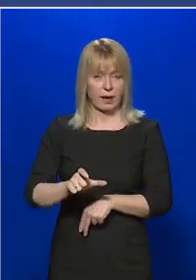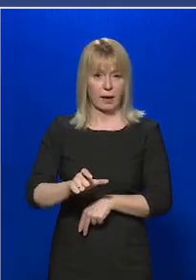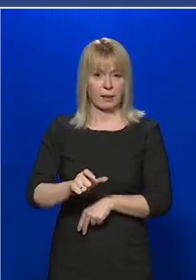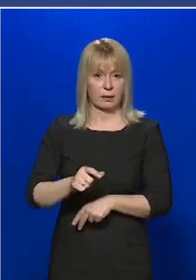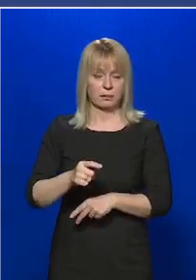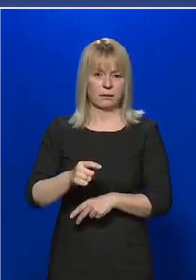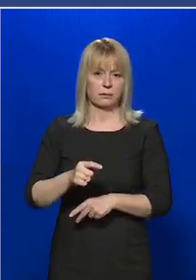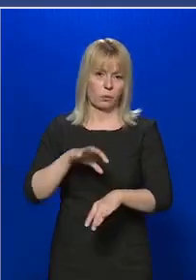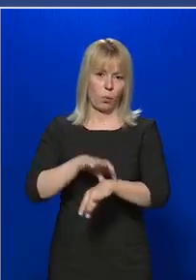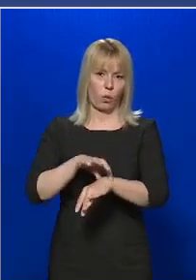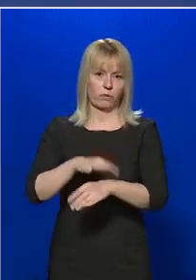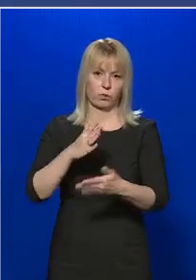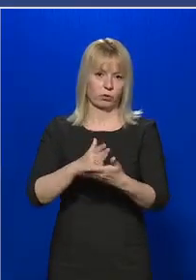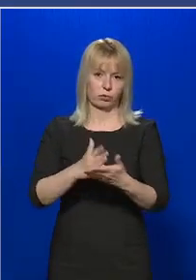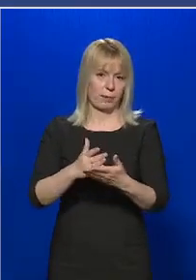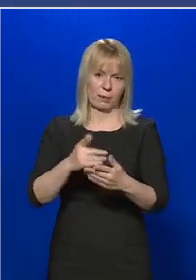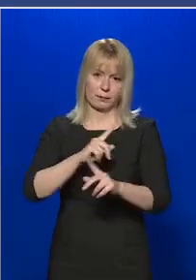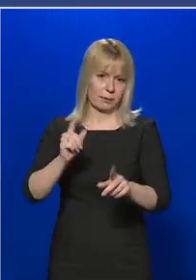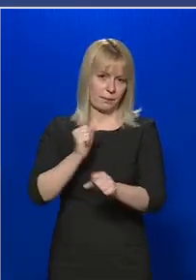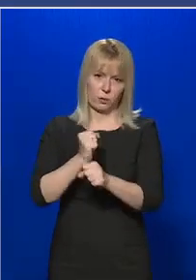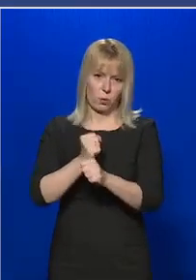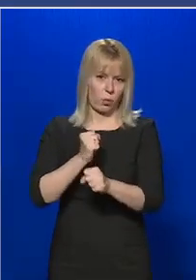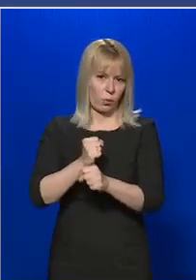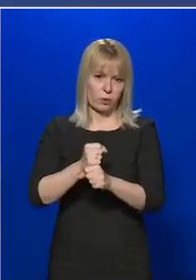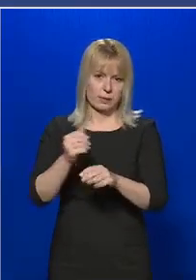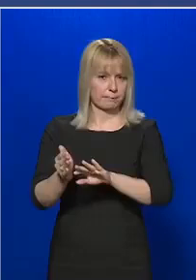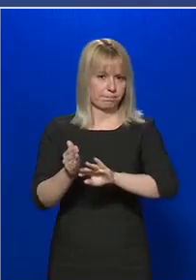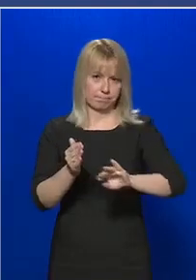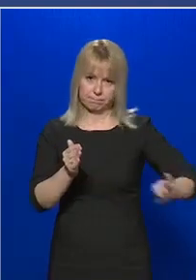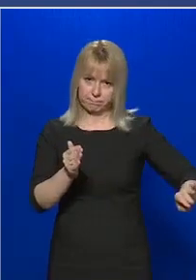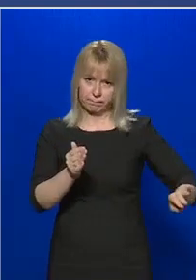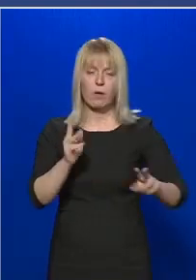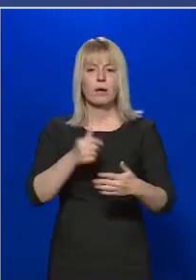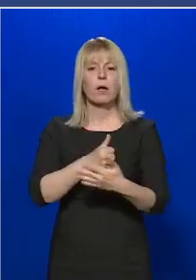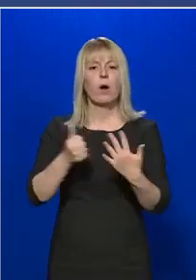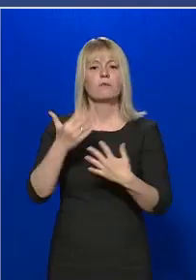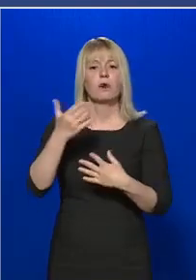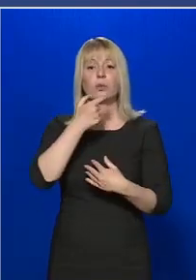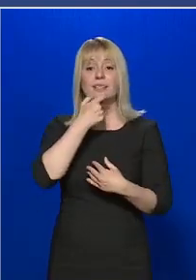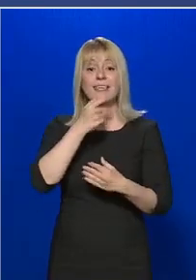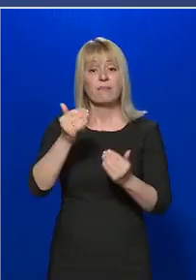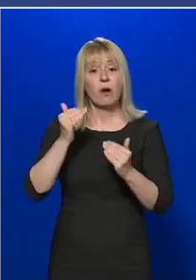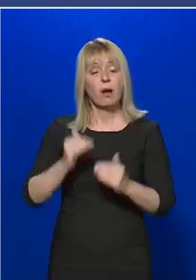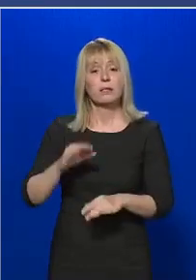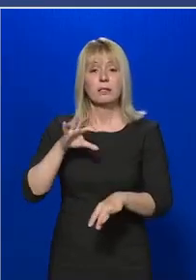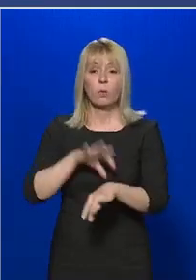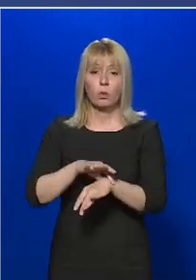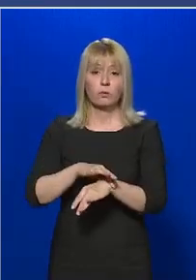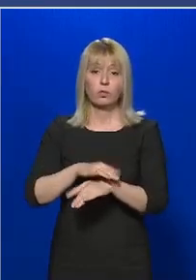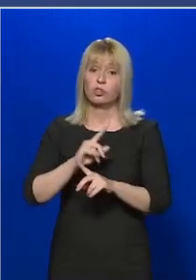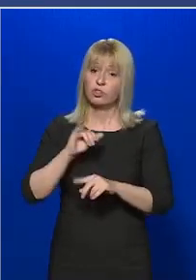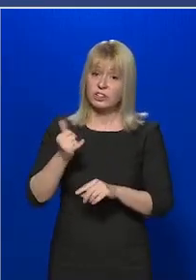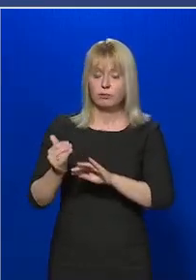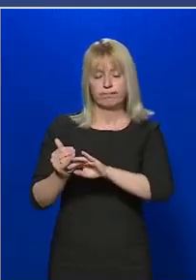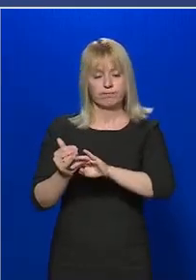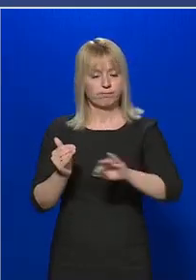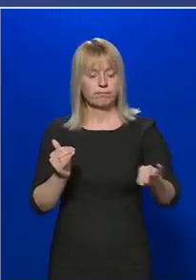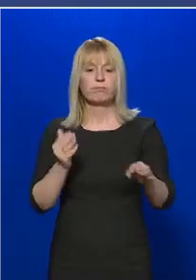ellátásból, és azokat is, akik 65 éven aluljak, de valamilyen krónikus